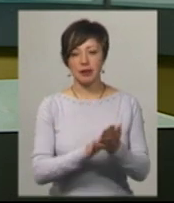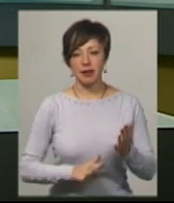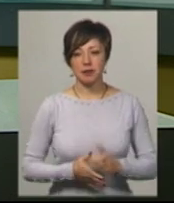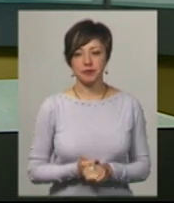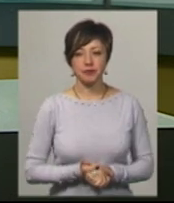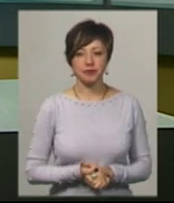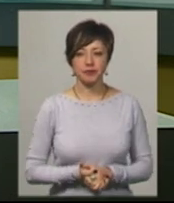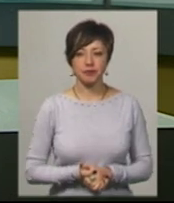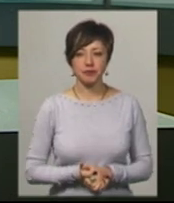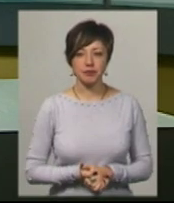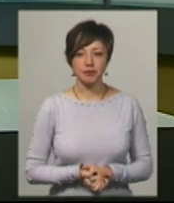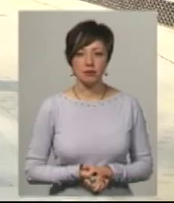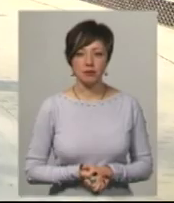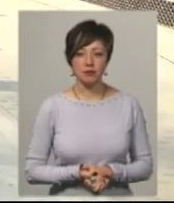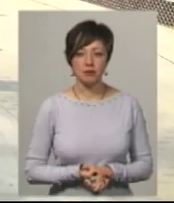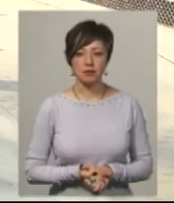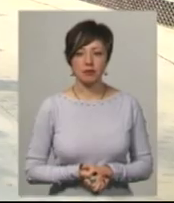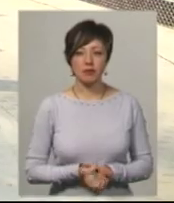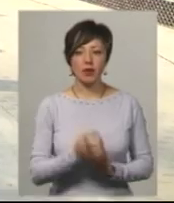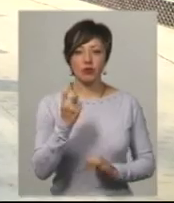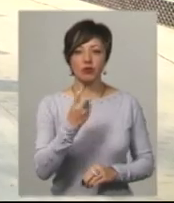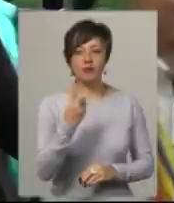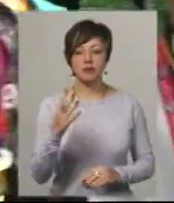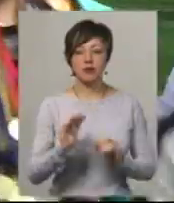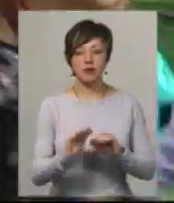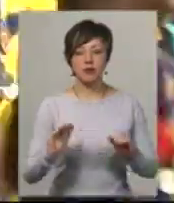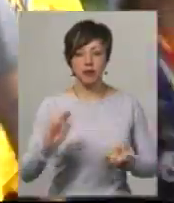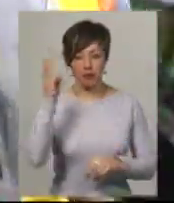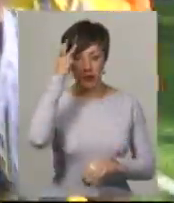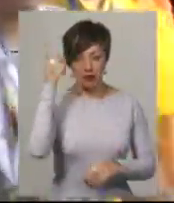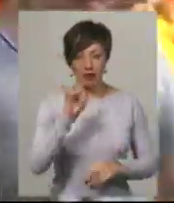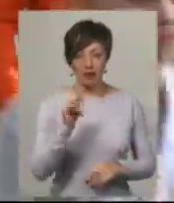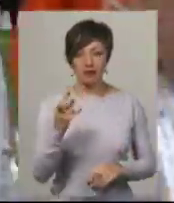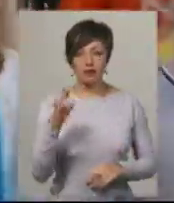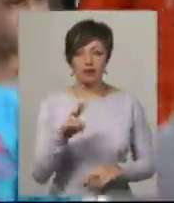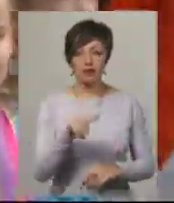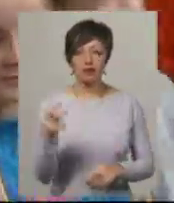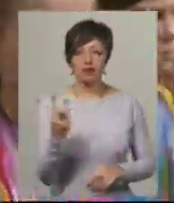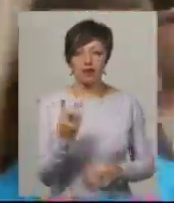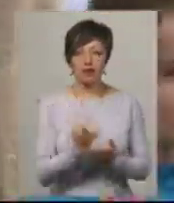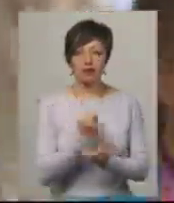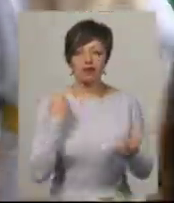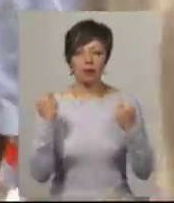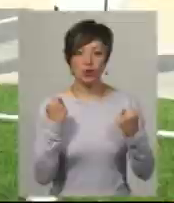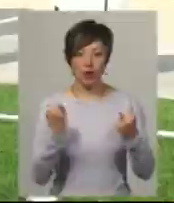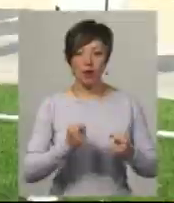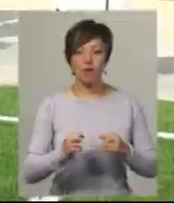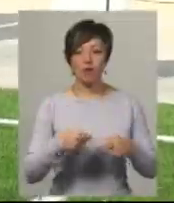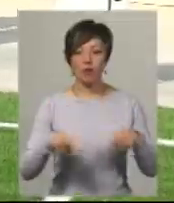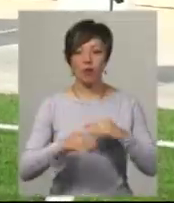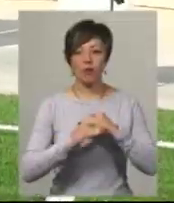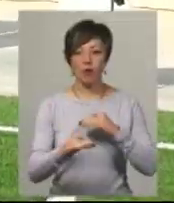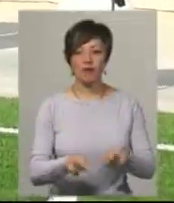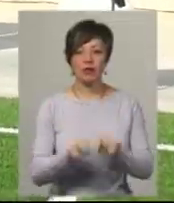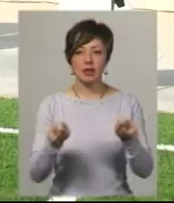Анастасії Збродової. 125 учнів Хмельницької гімназії номер 2, які мають досягнення у спорті, пройшлись футбольним полом, який